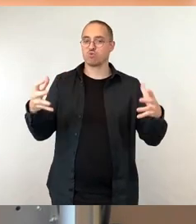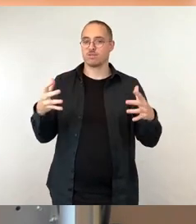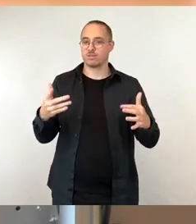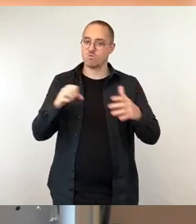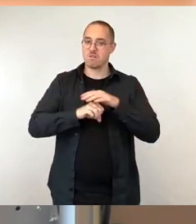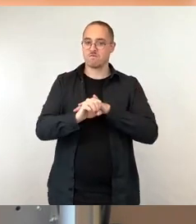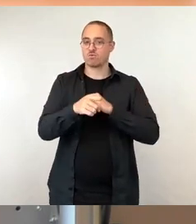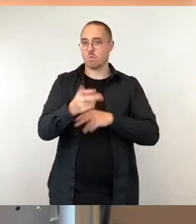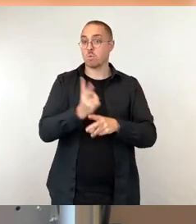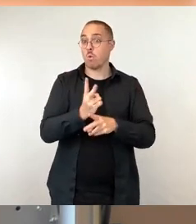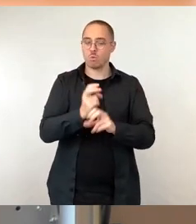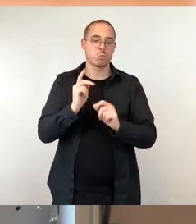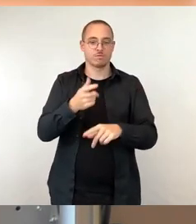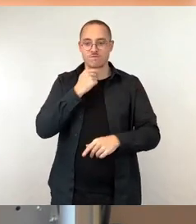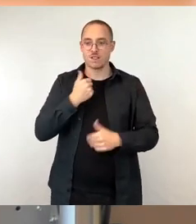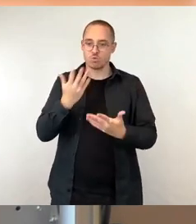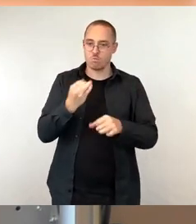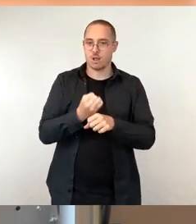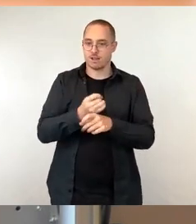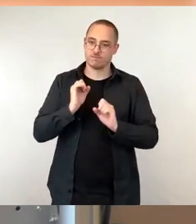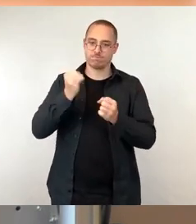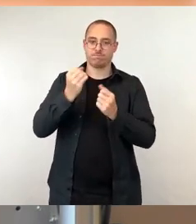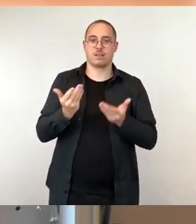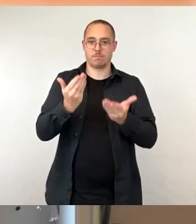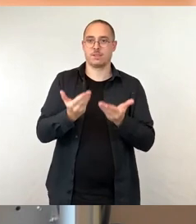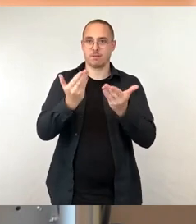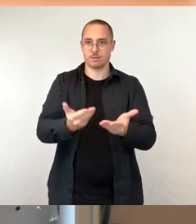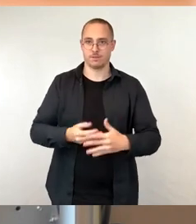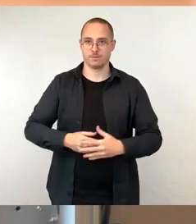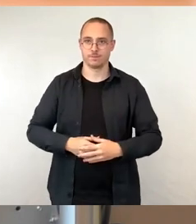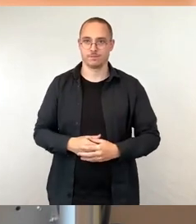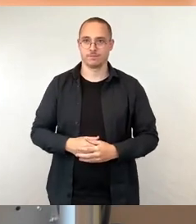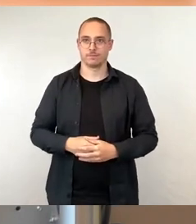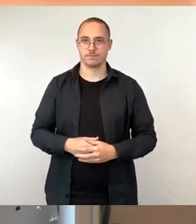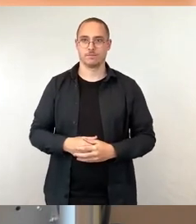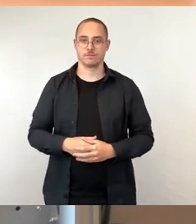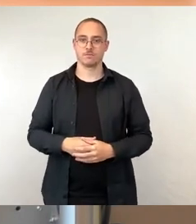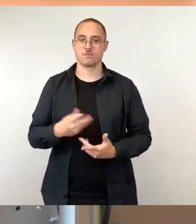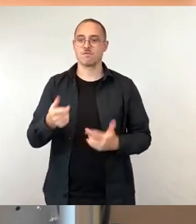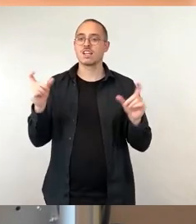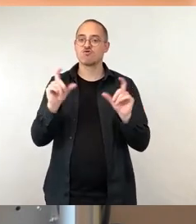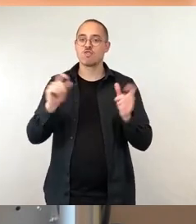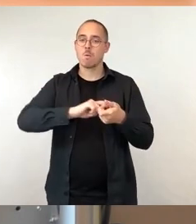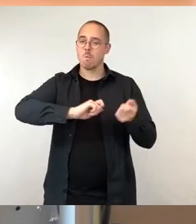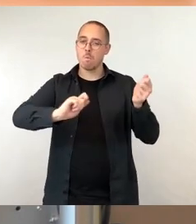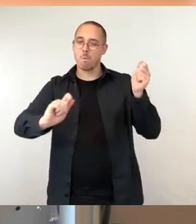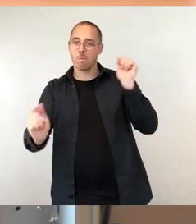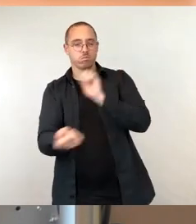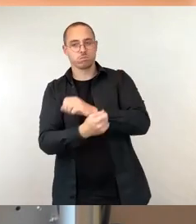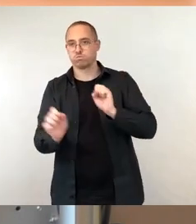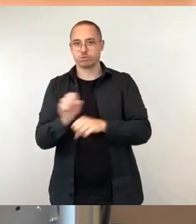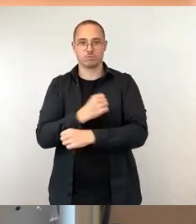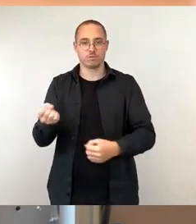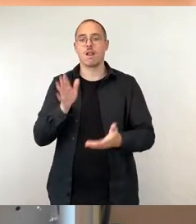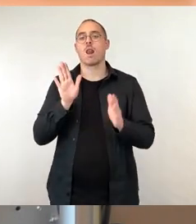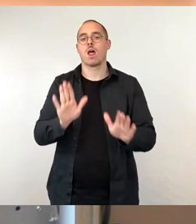werden die Gesellschaft nicht schnell ändern. Wir werden die soziale Mischung in bestimmten Brennpunkten, gerade in Polis